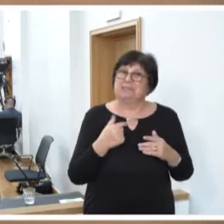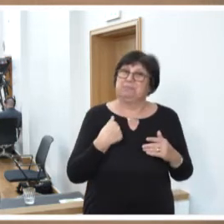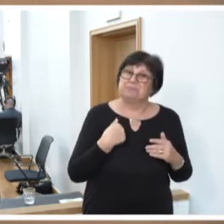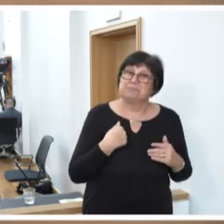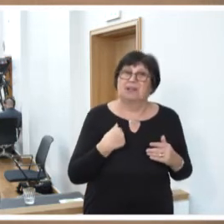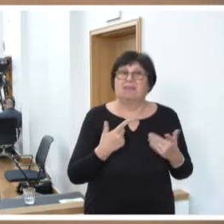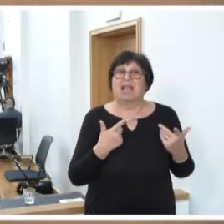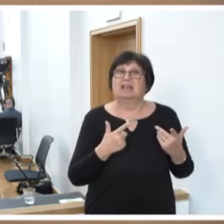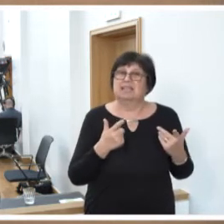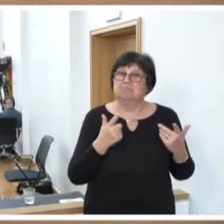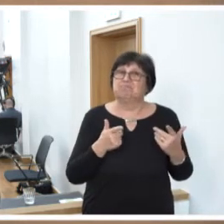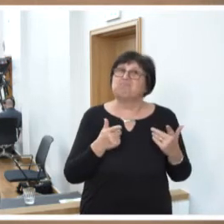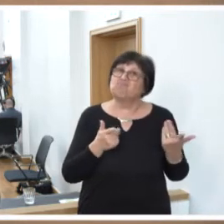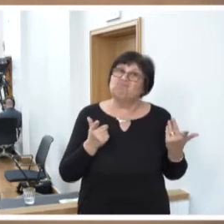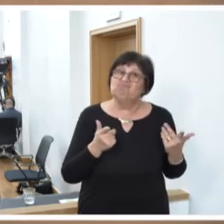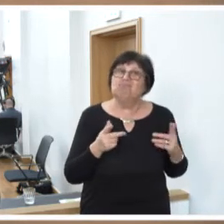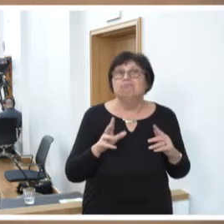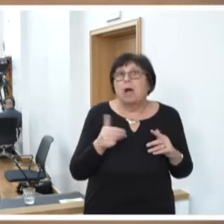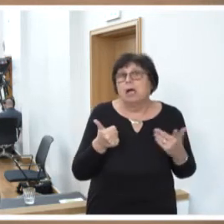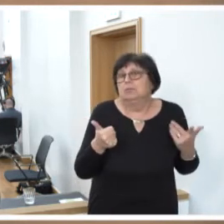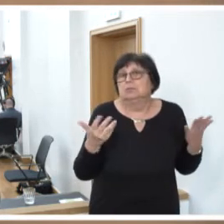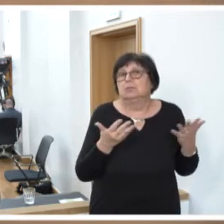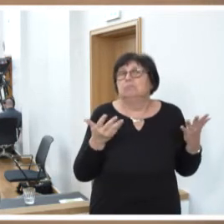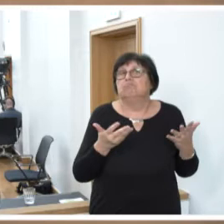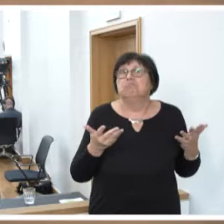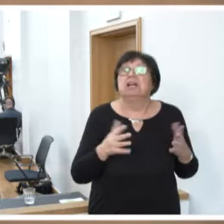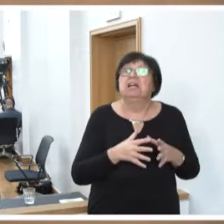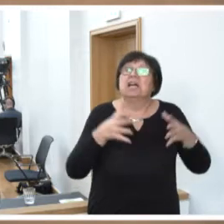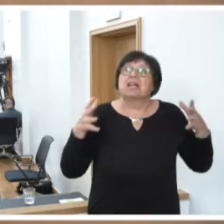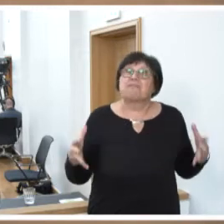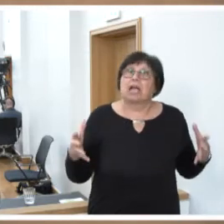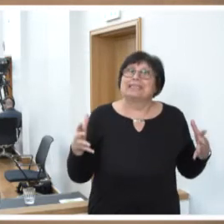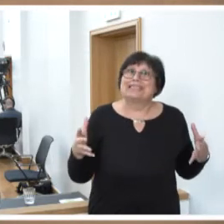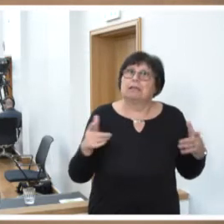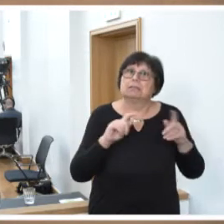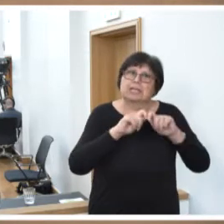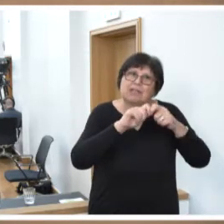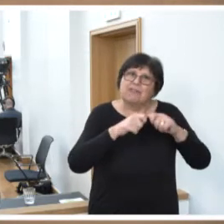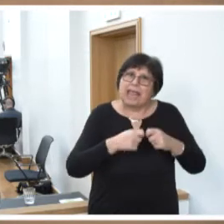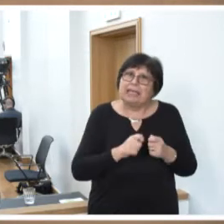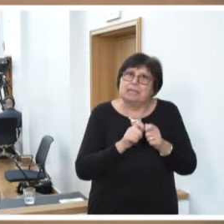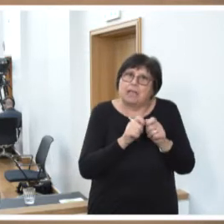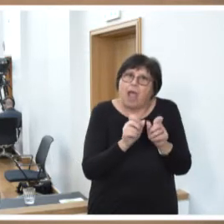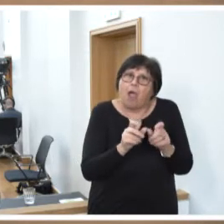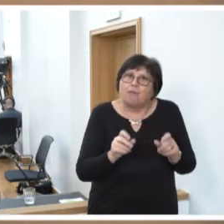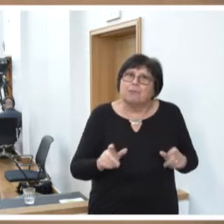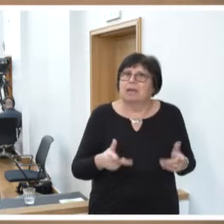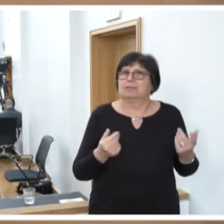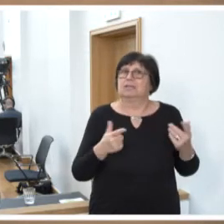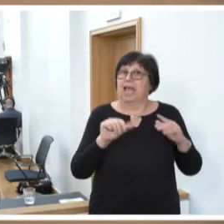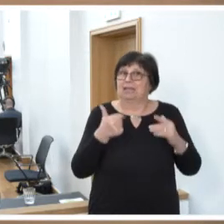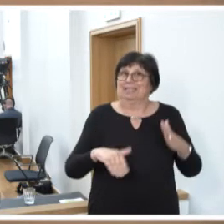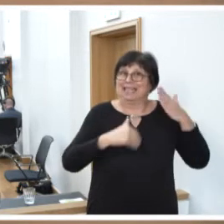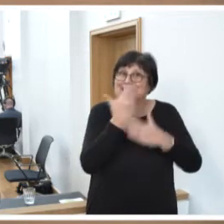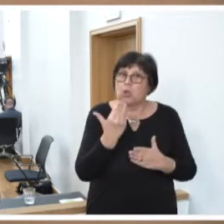ein gewachsenes Geflecht auf und versuchen, etwas neu